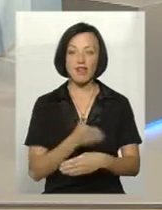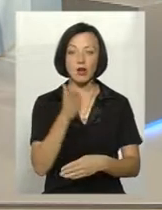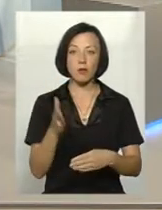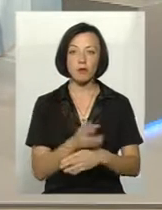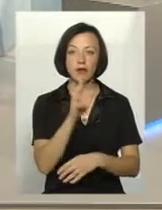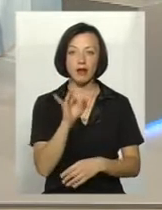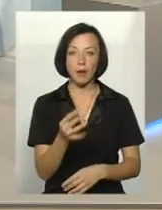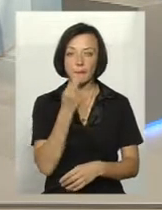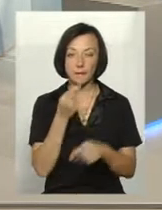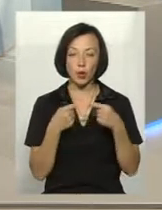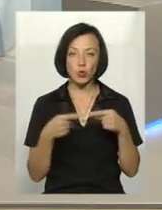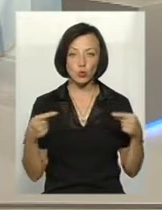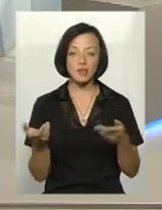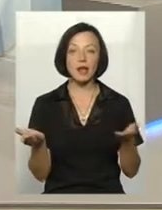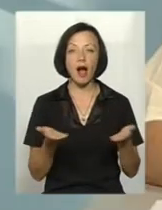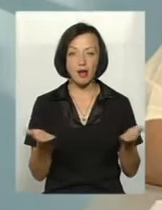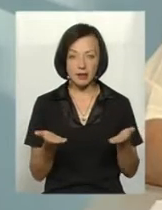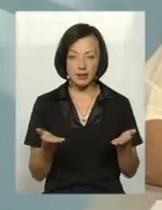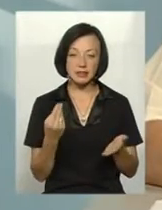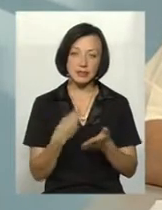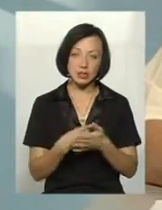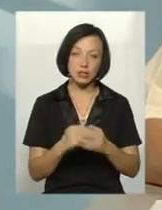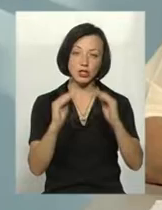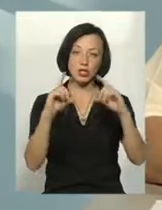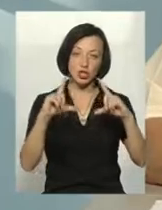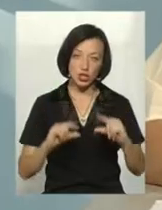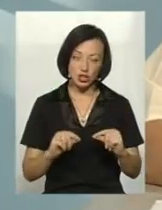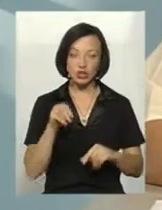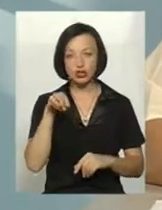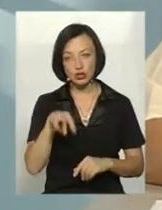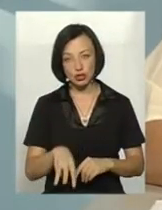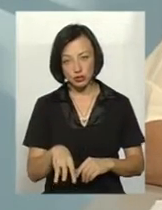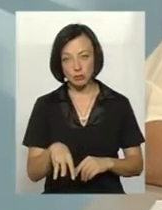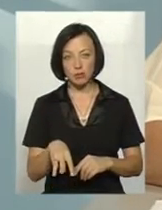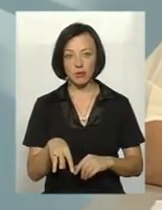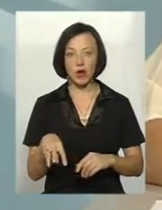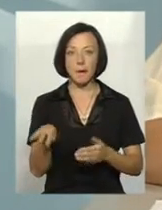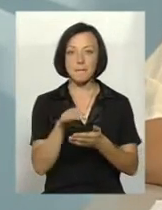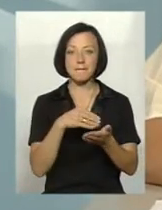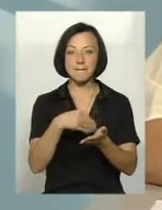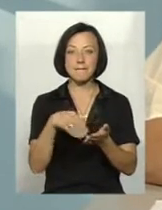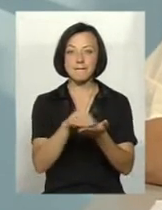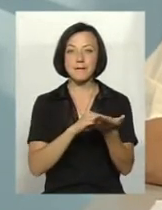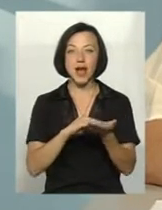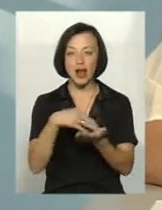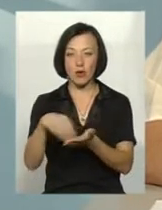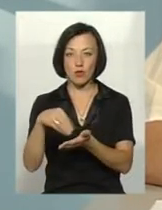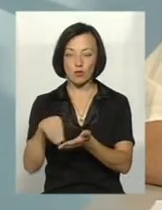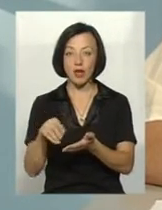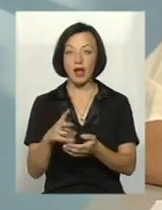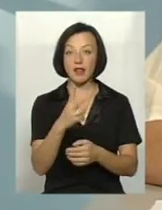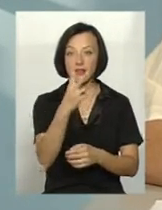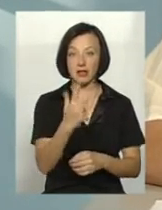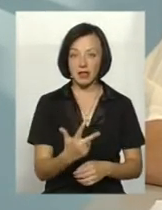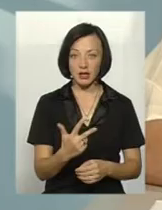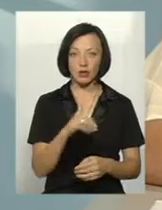продукції, які, звичайно, ціни нижчі, чим перекупщиків. Дві третіх десь попадається,